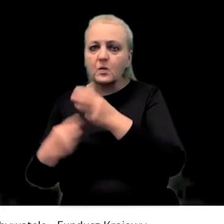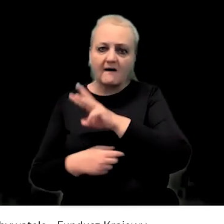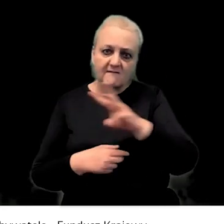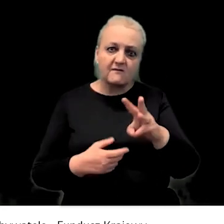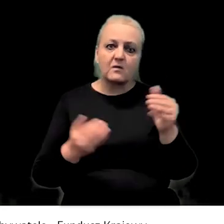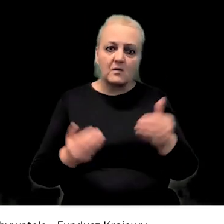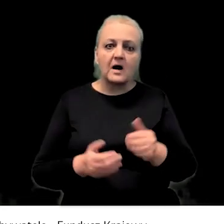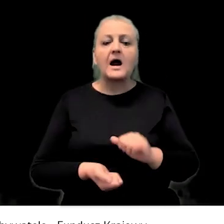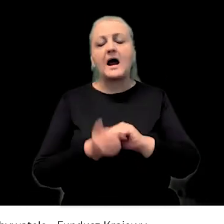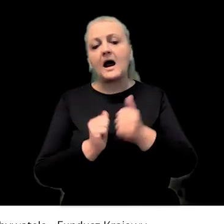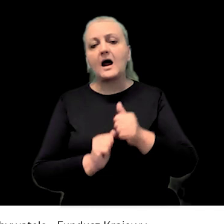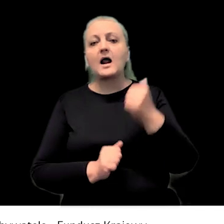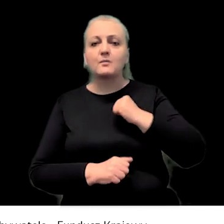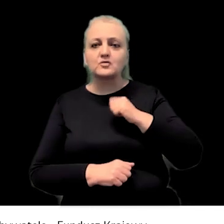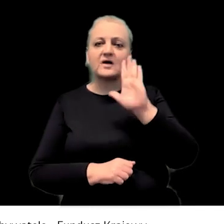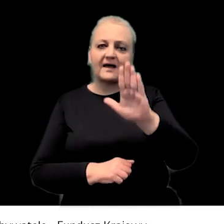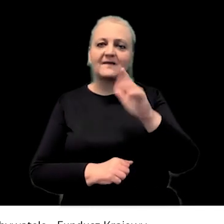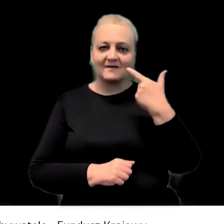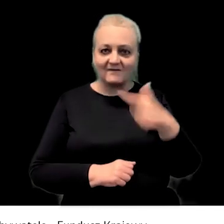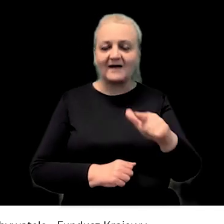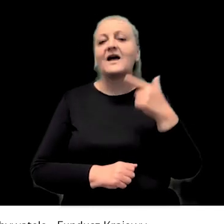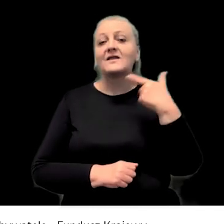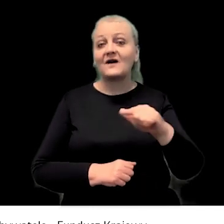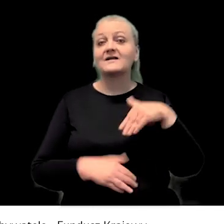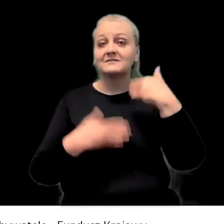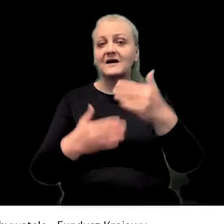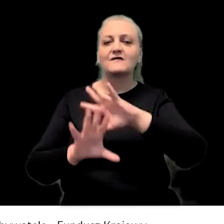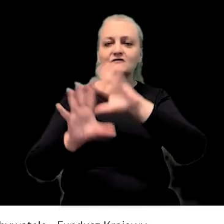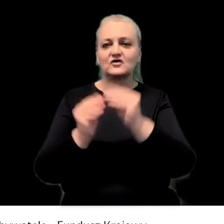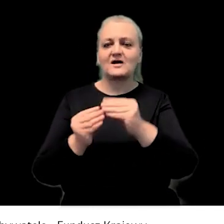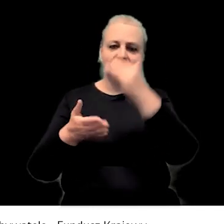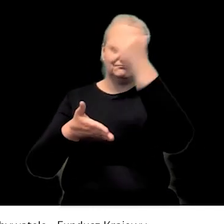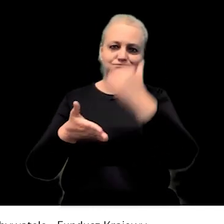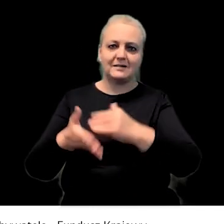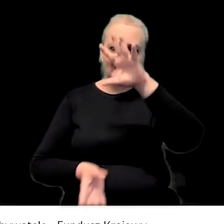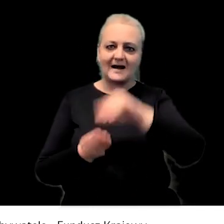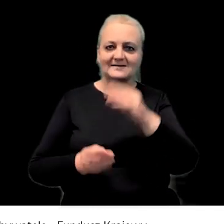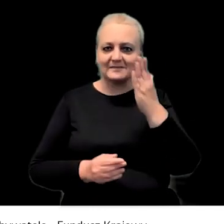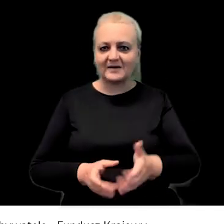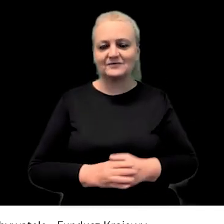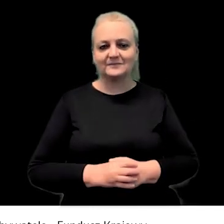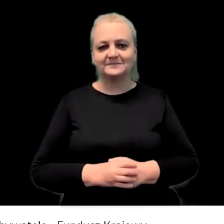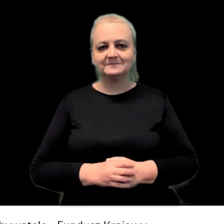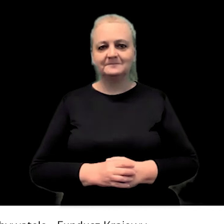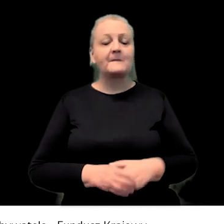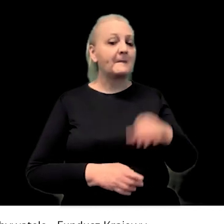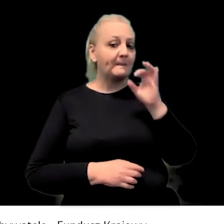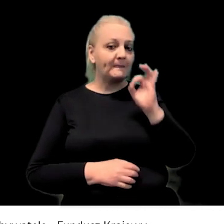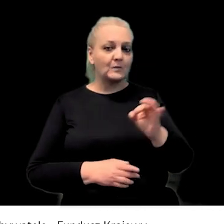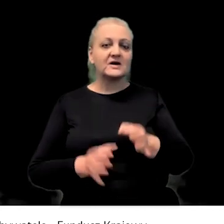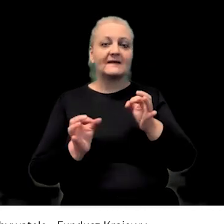samemu iść i szukać na naszej stronie, albo poczekać dwa tygodnie i wejść na nią za dwa tygodnie i tam wszystko będzie podsumowane razem.